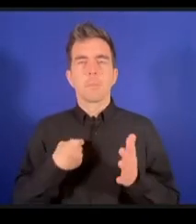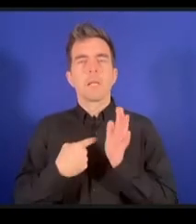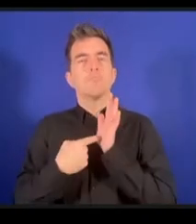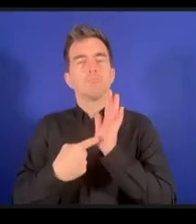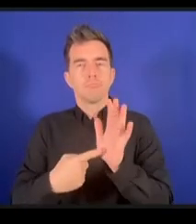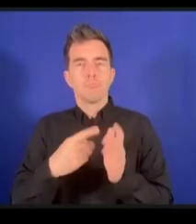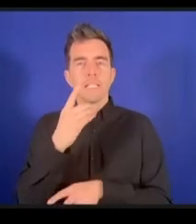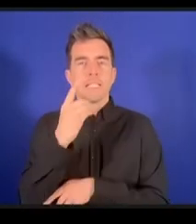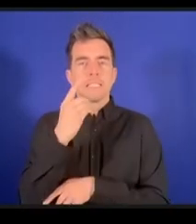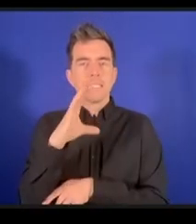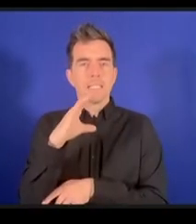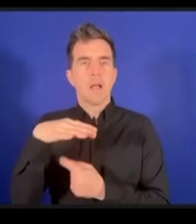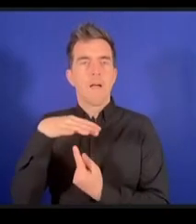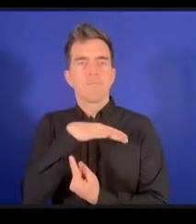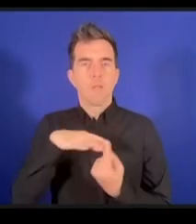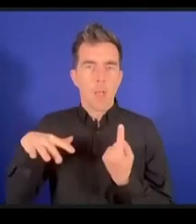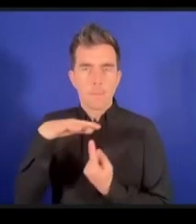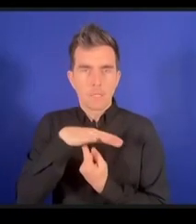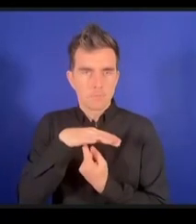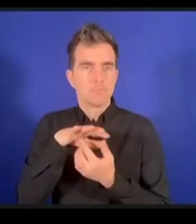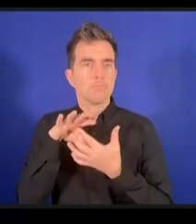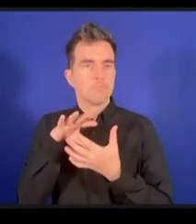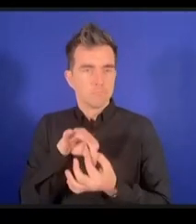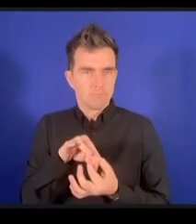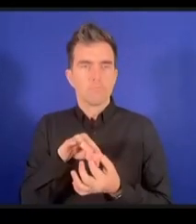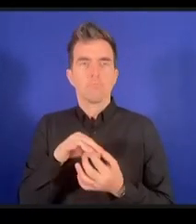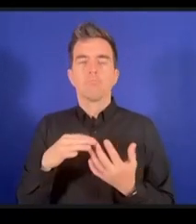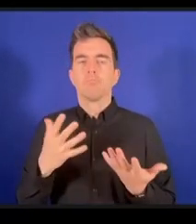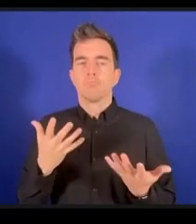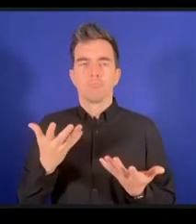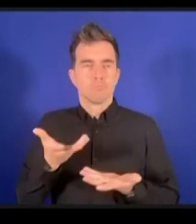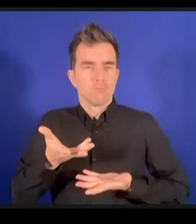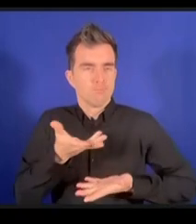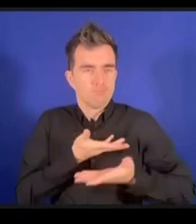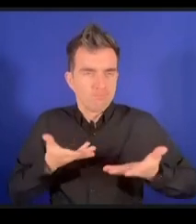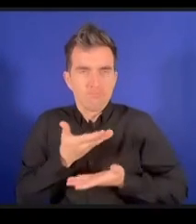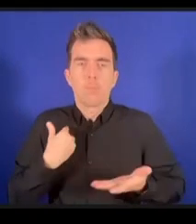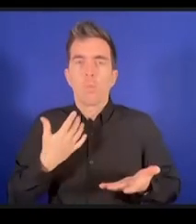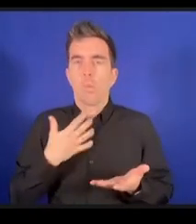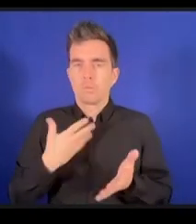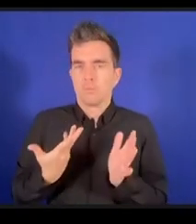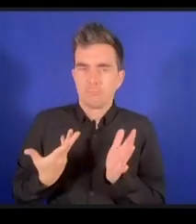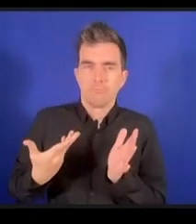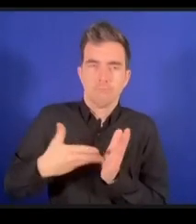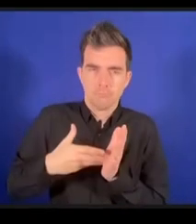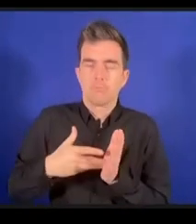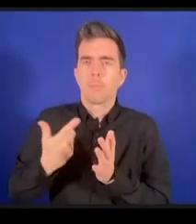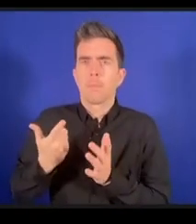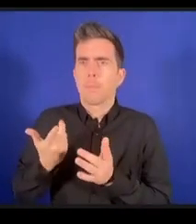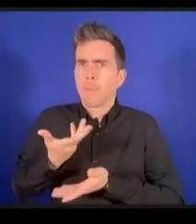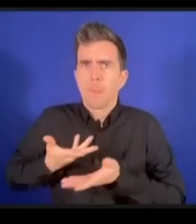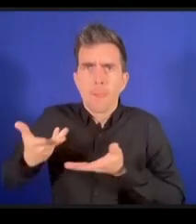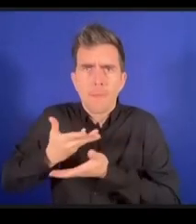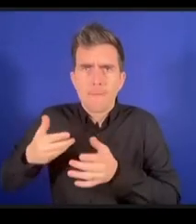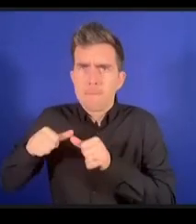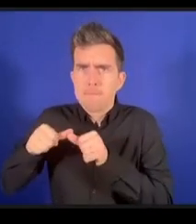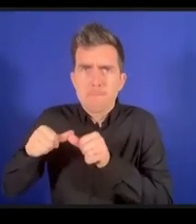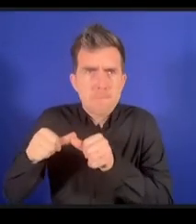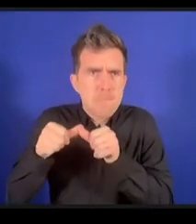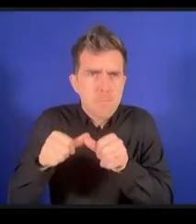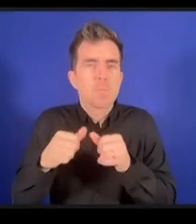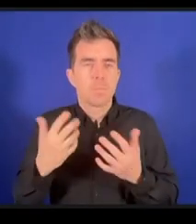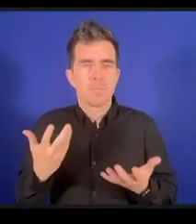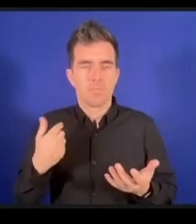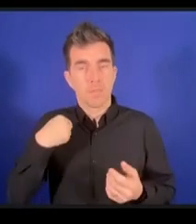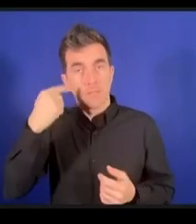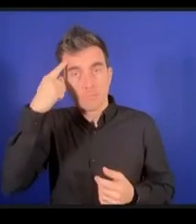une réflexion je crois qu'avec les droits humains il faut aussi parler des obligations des humains tout ça doit aller dans la main dans la